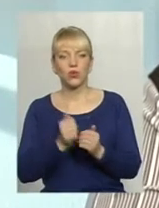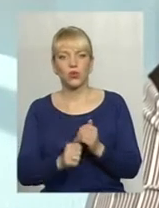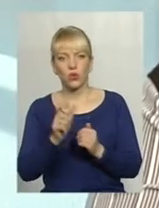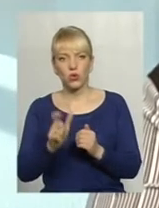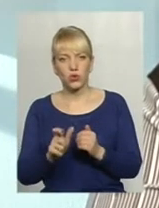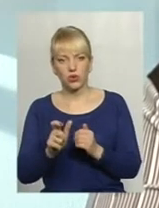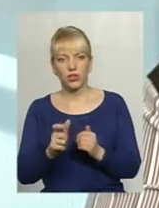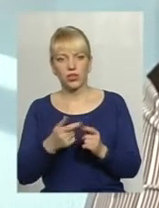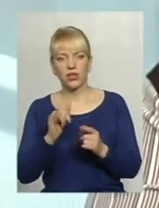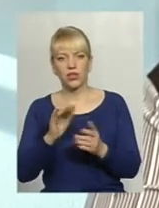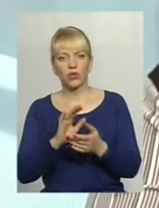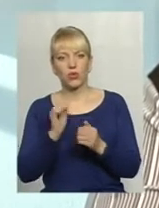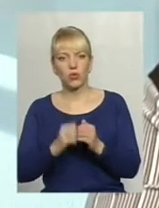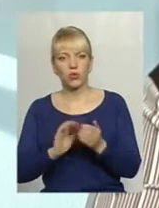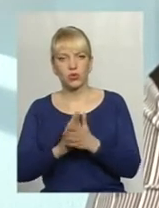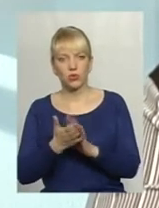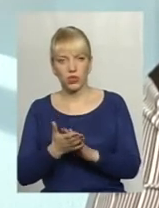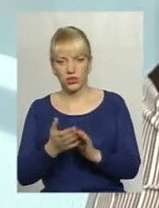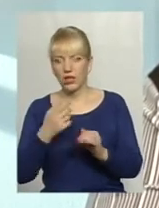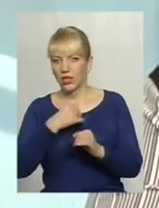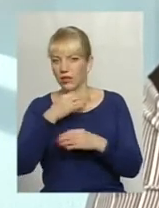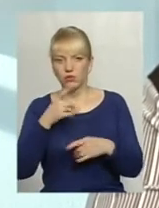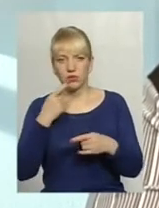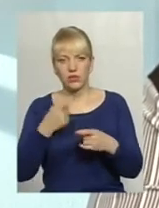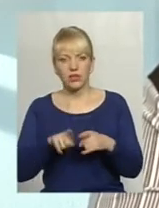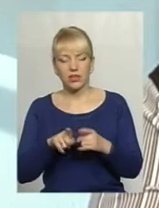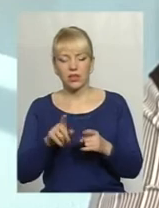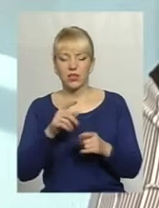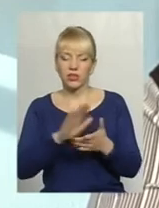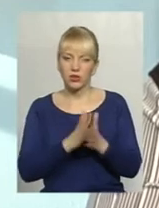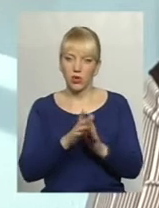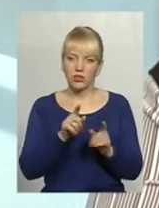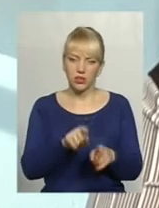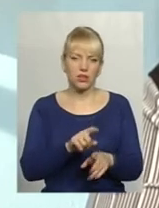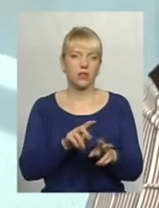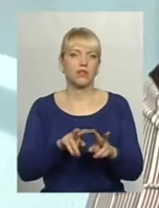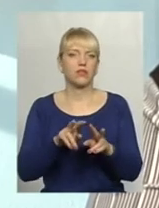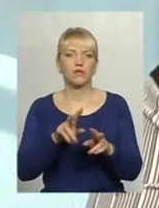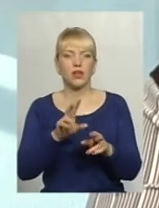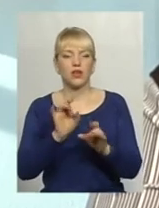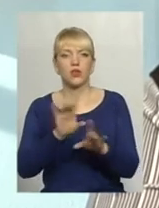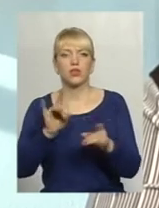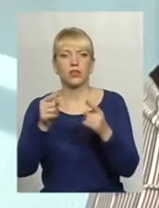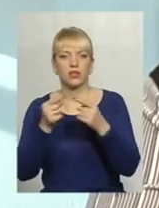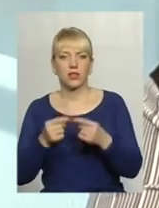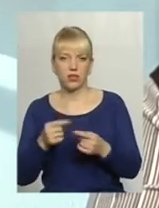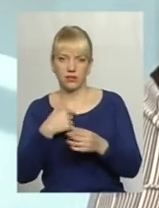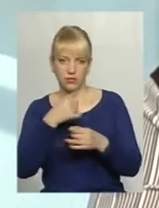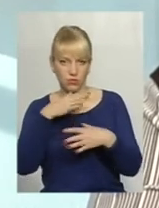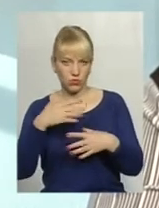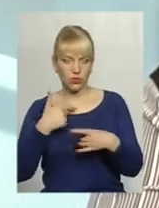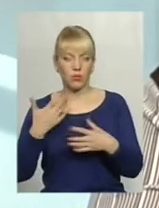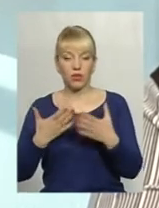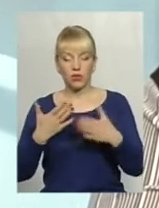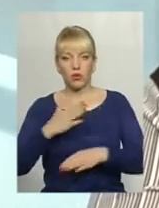конкретної ситуації. Тобто не можна сказати, що якщо така ситуація, значить буде отак, так, так. Якщо поведінка дитини